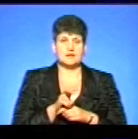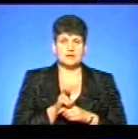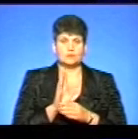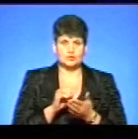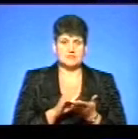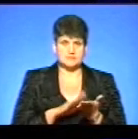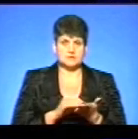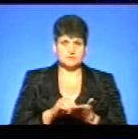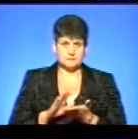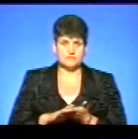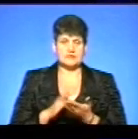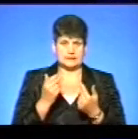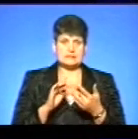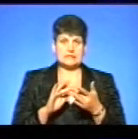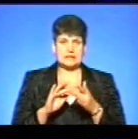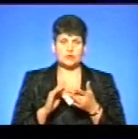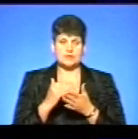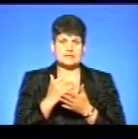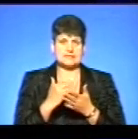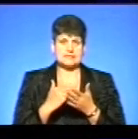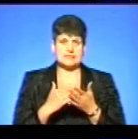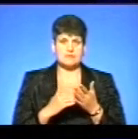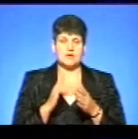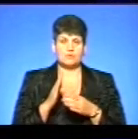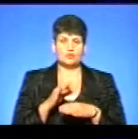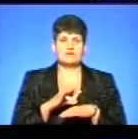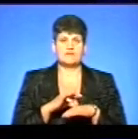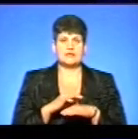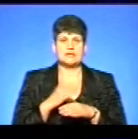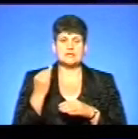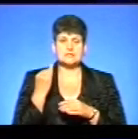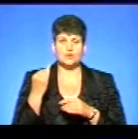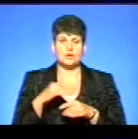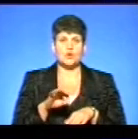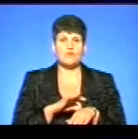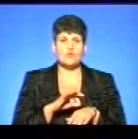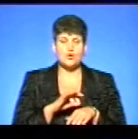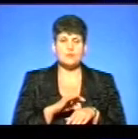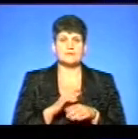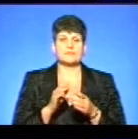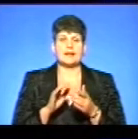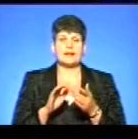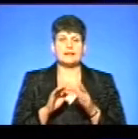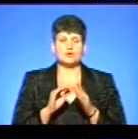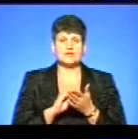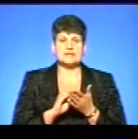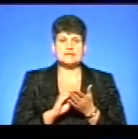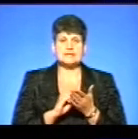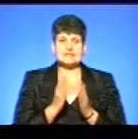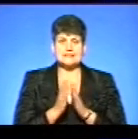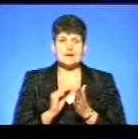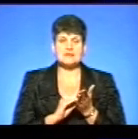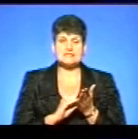фіксуватися? це буде електронна система ведення історії хвороби, тобто електронна система запису пацієнта.